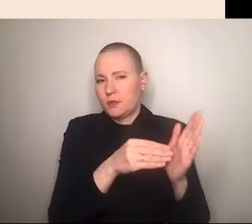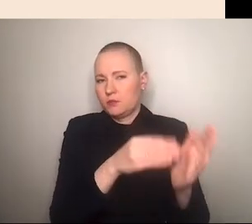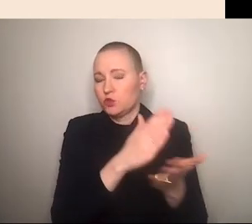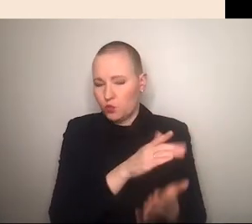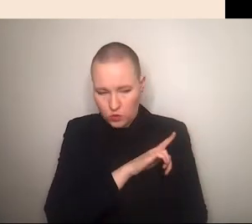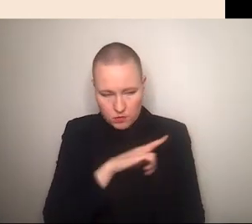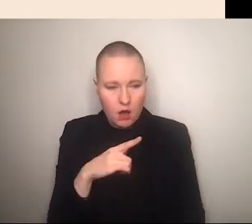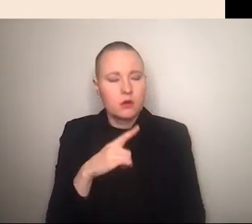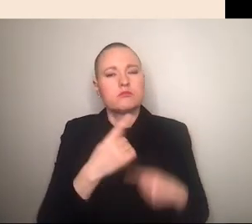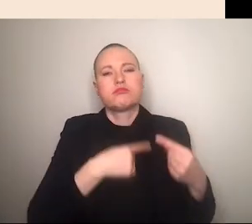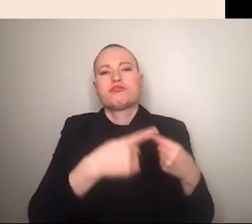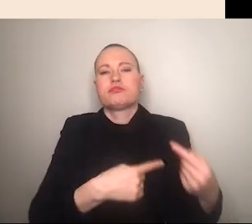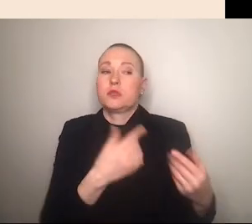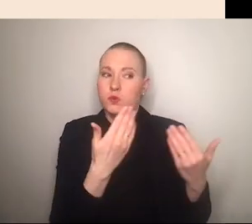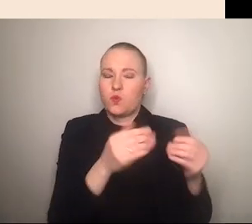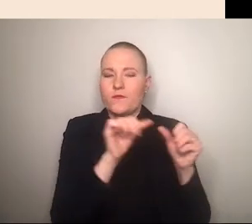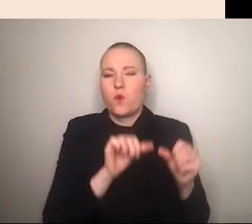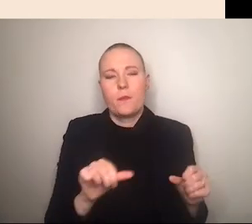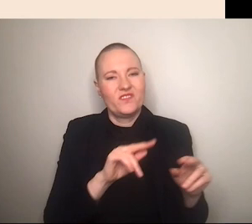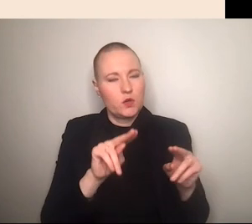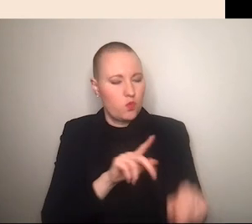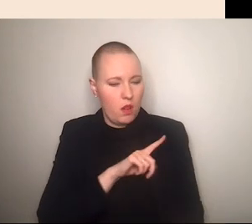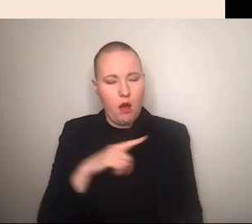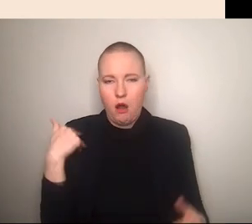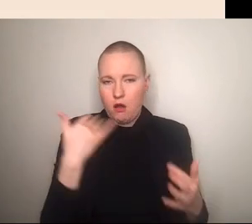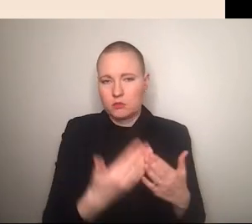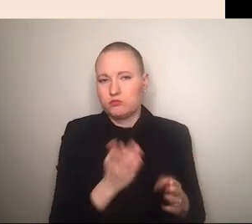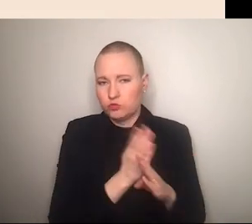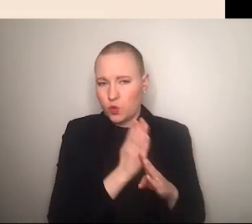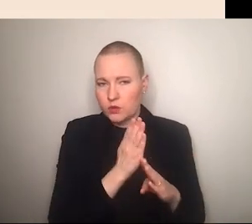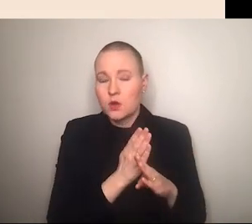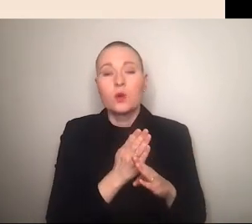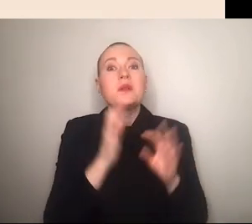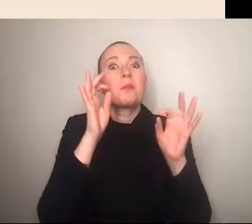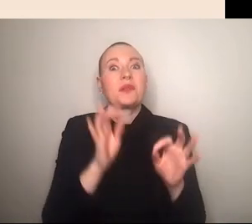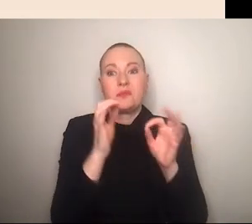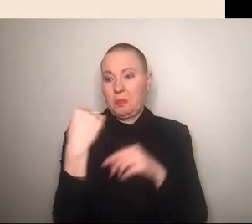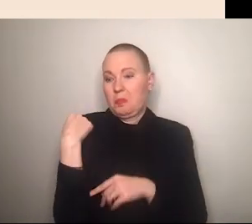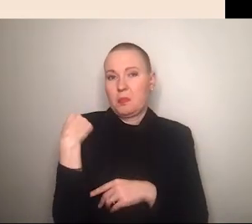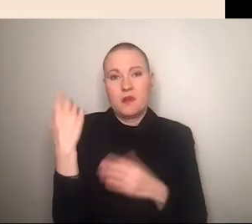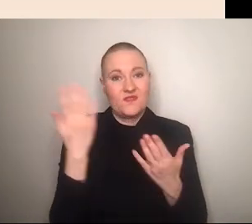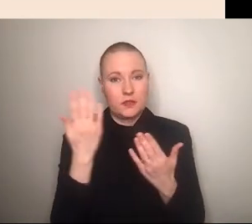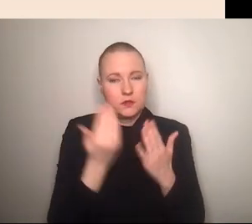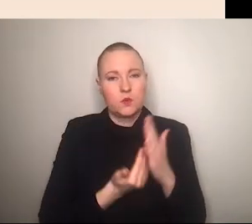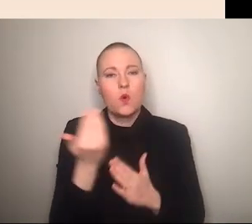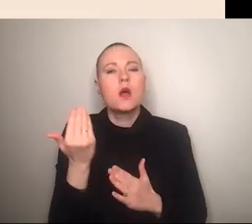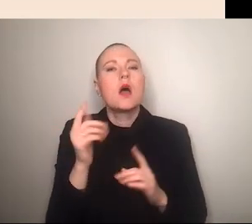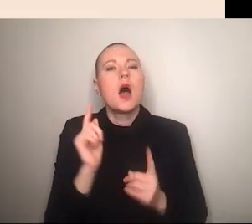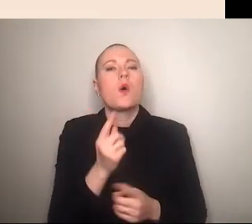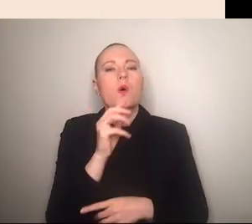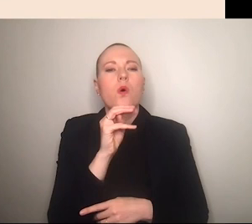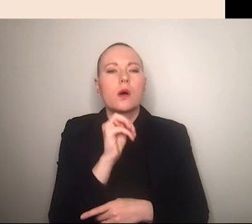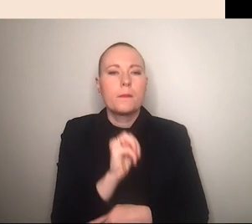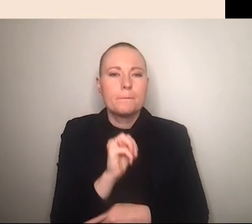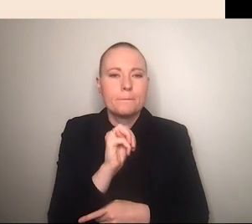schon längere zeit eben dieser art der videos macht wie wir das gerade gesehen haben und neuerdings aber auch beim news netzwerk